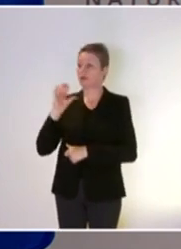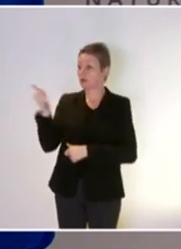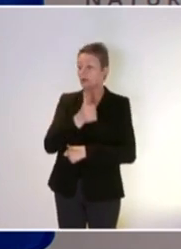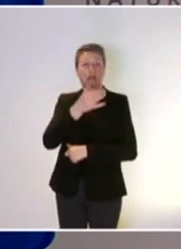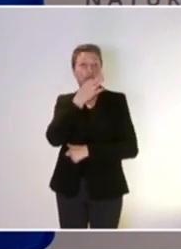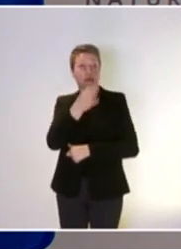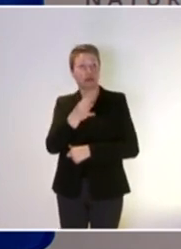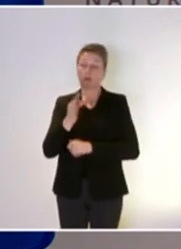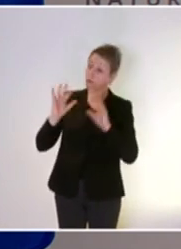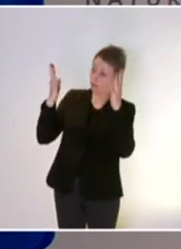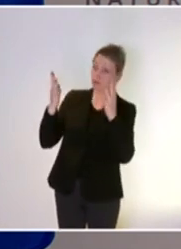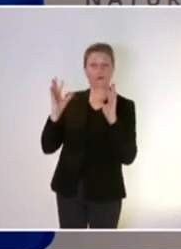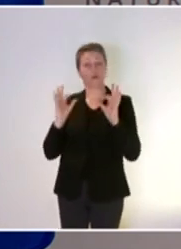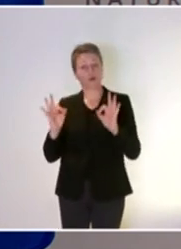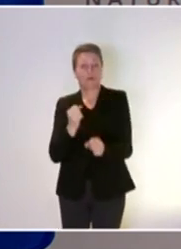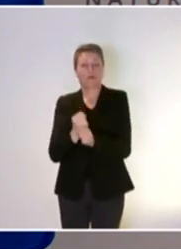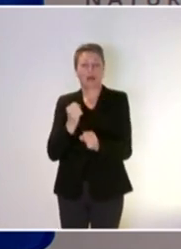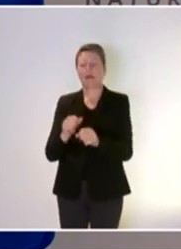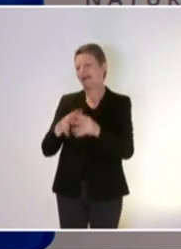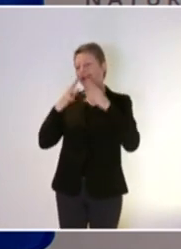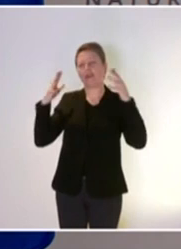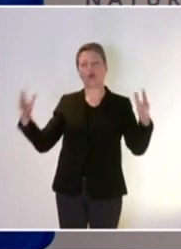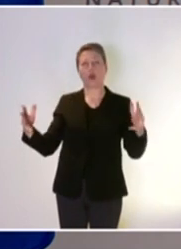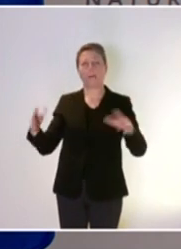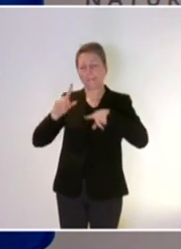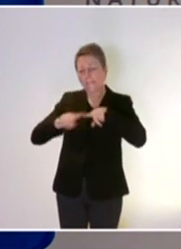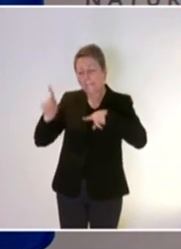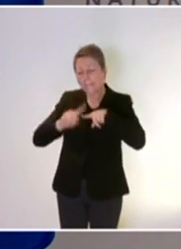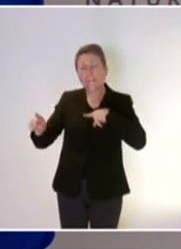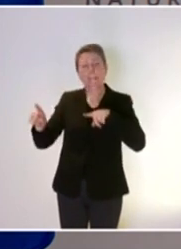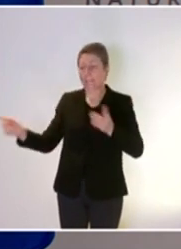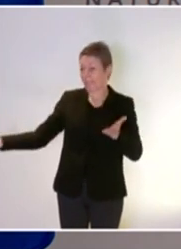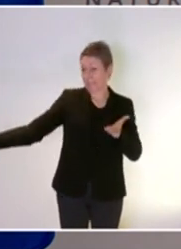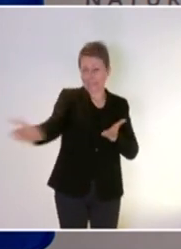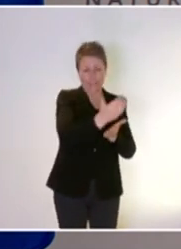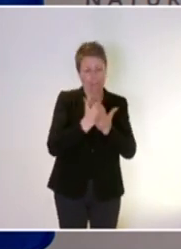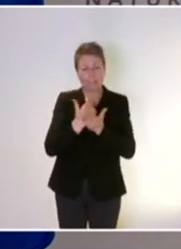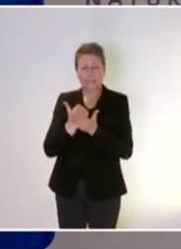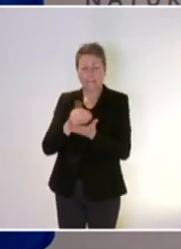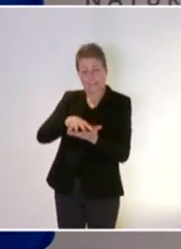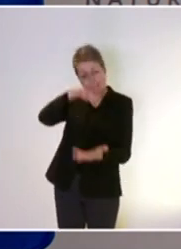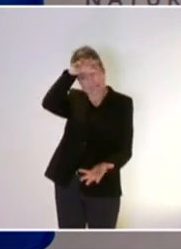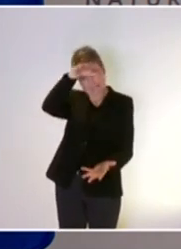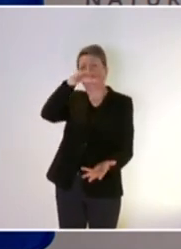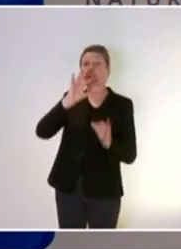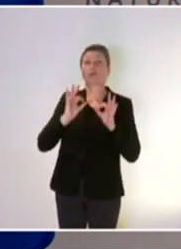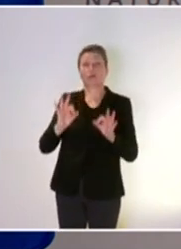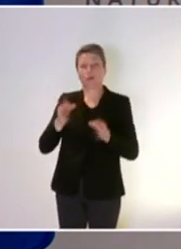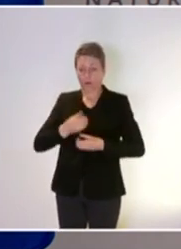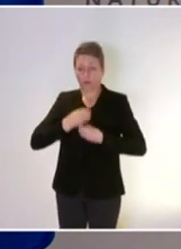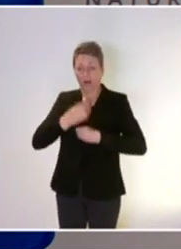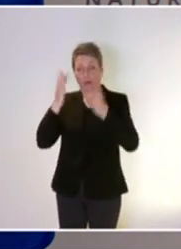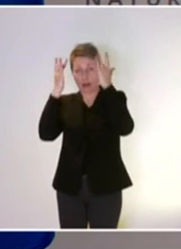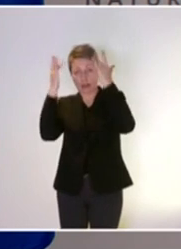soulignent et félicitent ce travail énorme qui a été fait. On a un matériau qui est impressionnant aujourd'hui dans ce recueil de données, de paroles et d